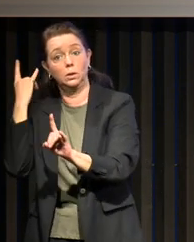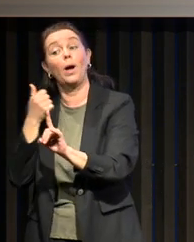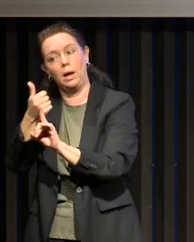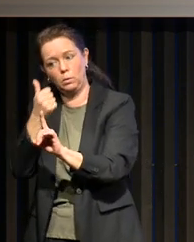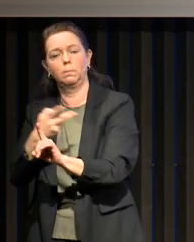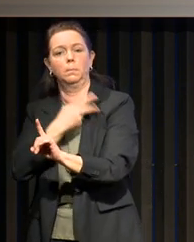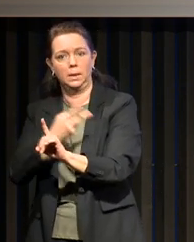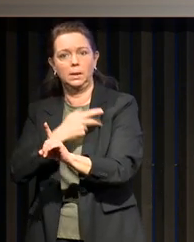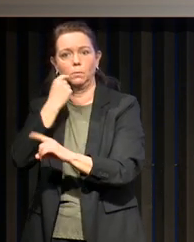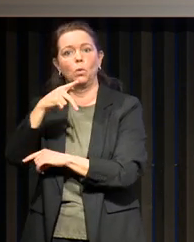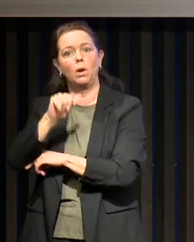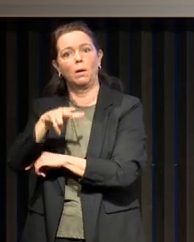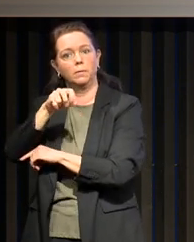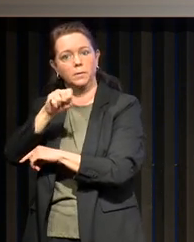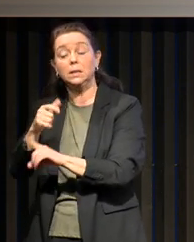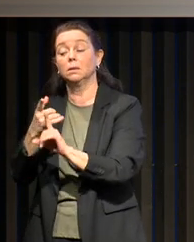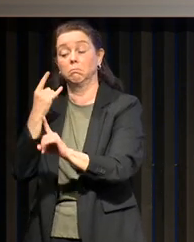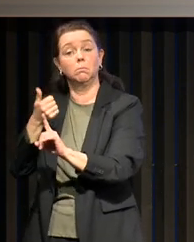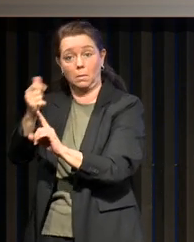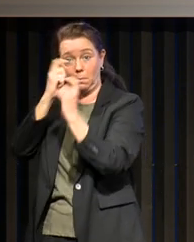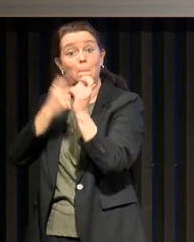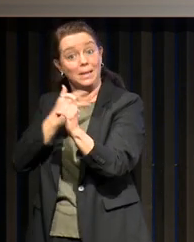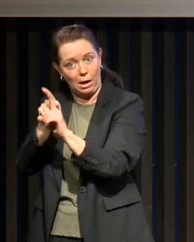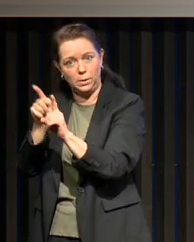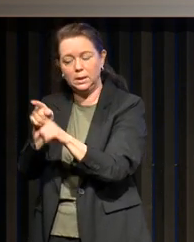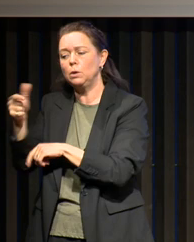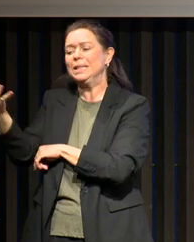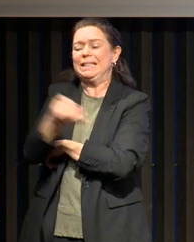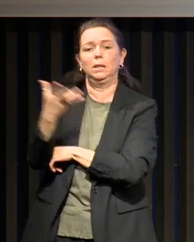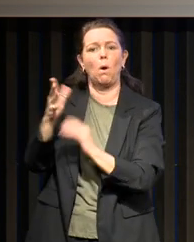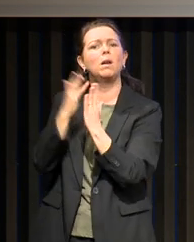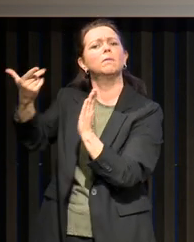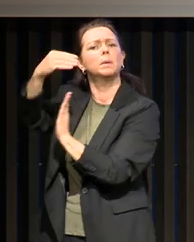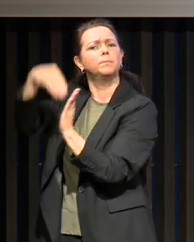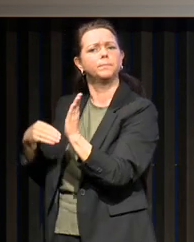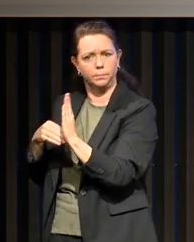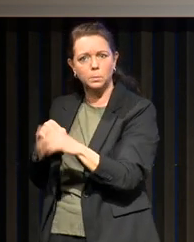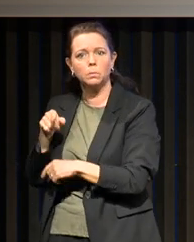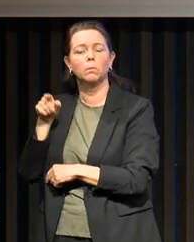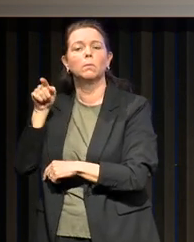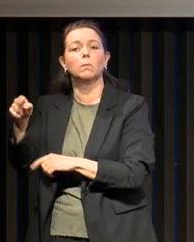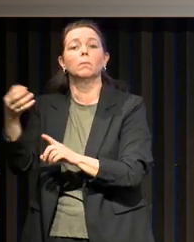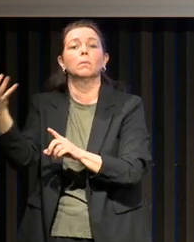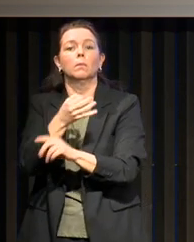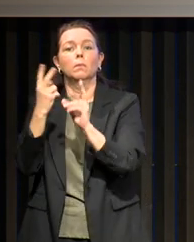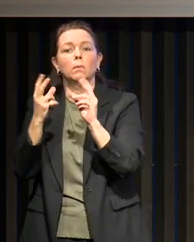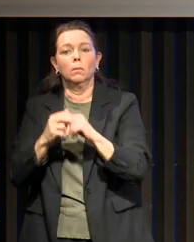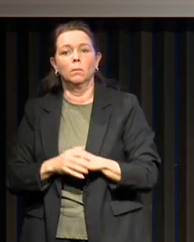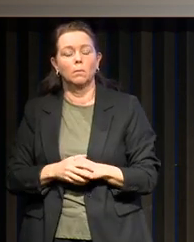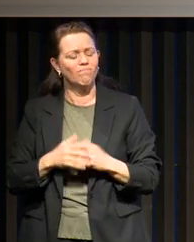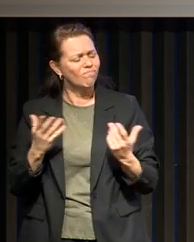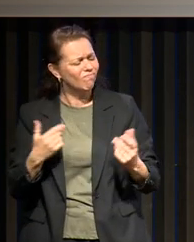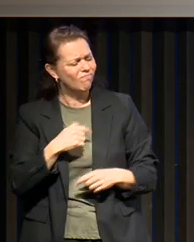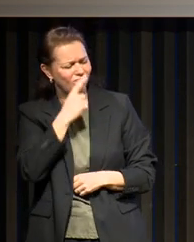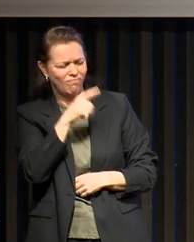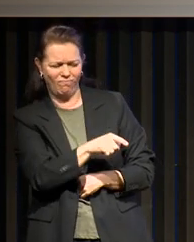-même, Peretz Lavi, nous dit dans un livre sur l'histoire du syndrome d'apnée obstructive du sommeil, je trouve étrange